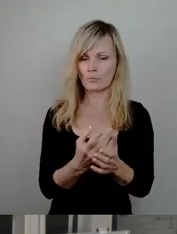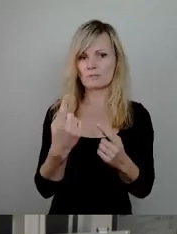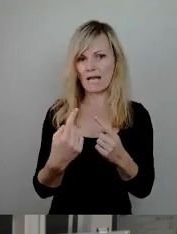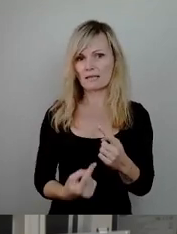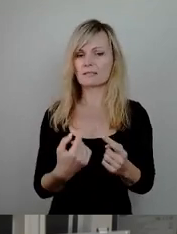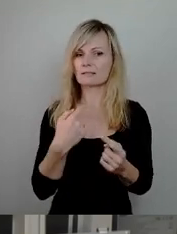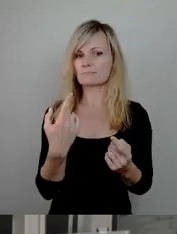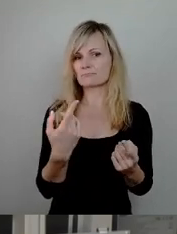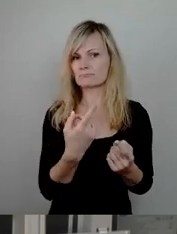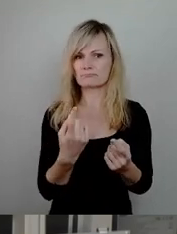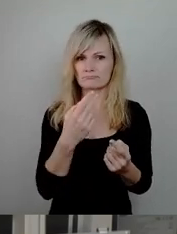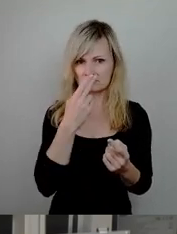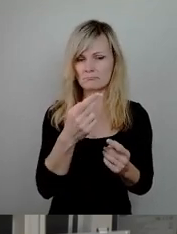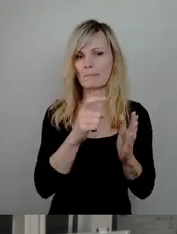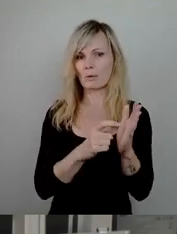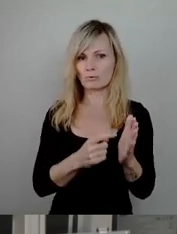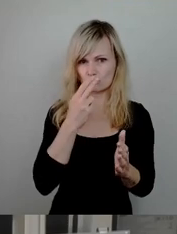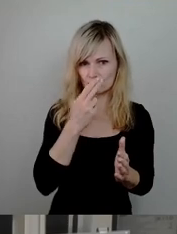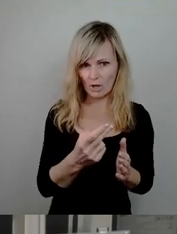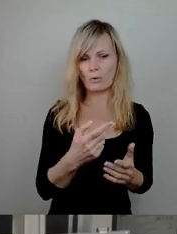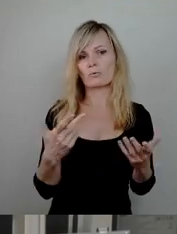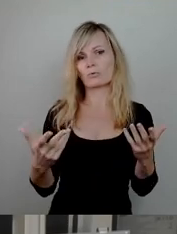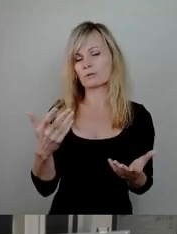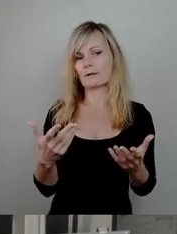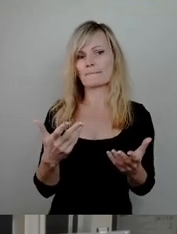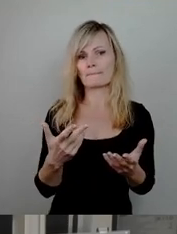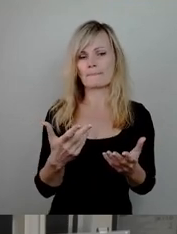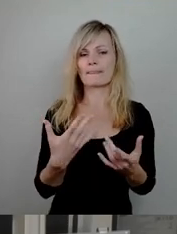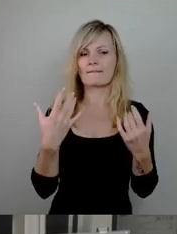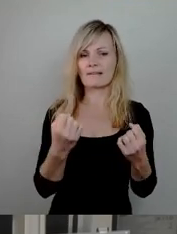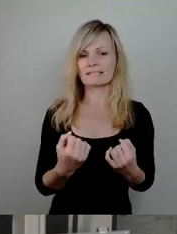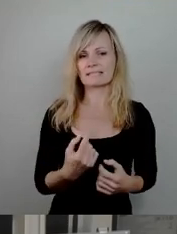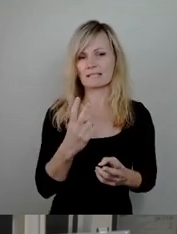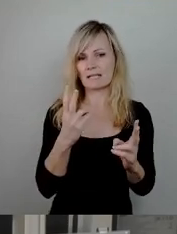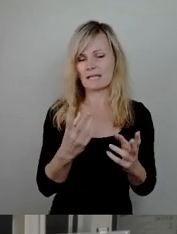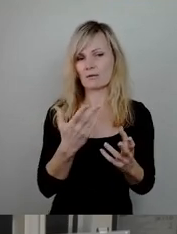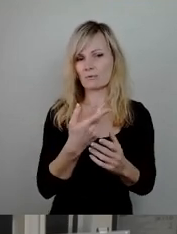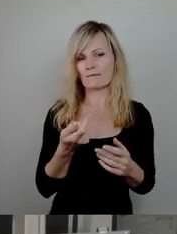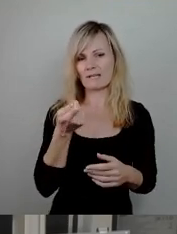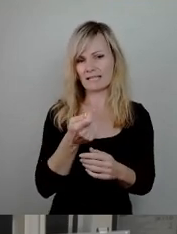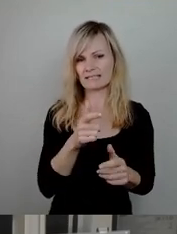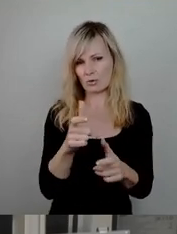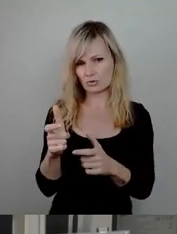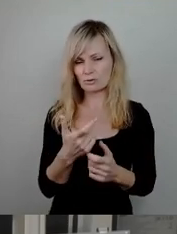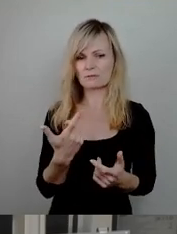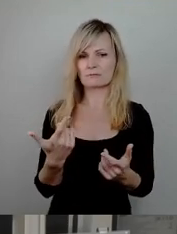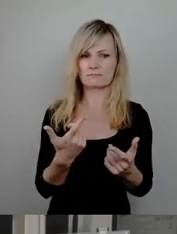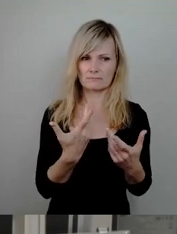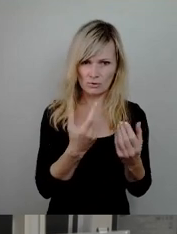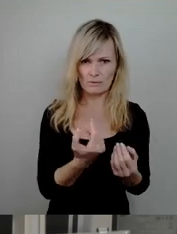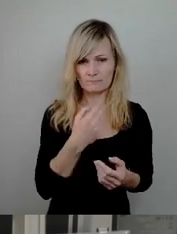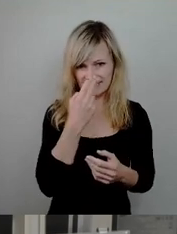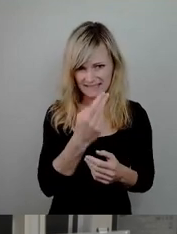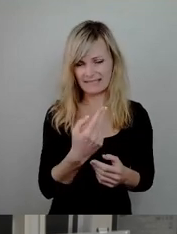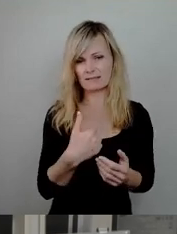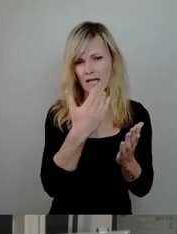Begründung schaut oder beziehungsweise in eine Festlegung, die ich im Finanzschluss erwirkt hatte, dann sieht man in einer Liste,